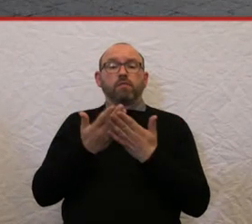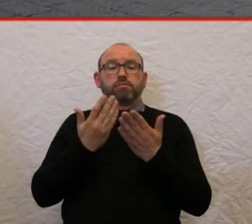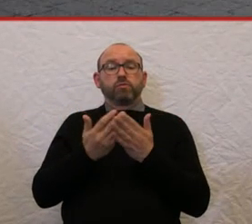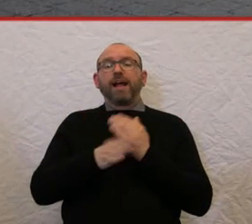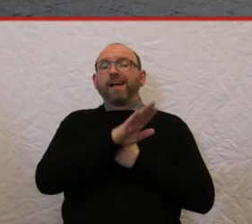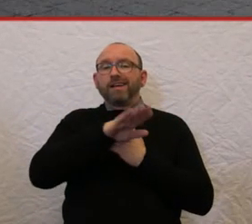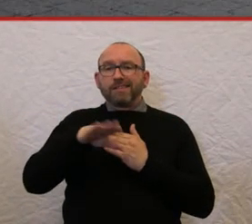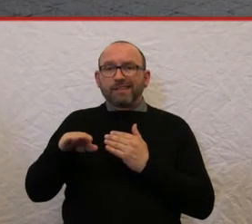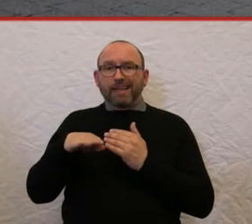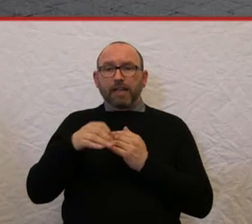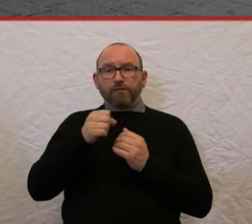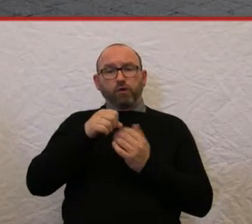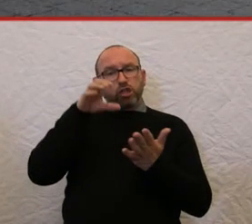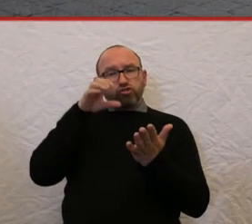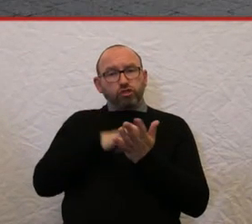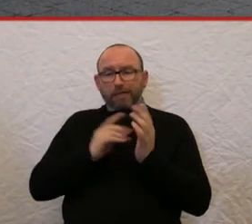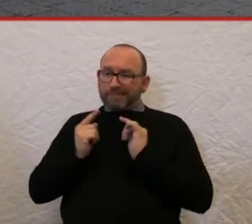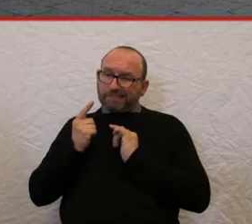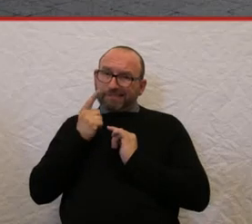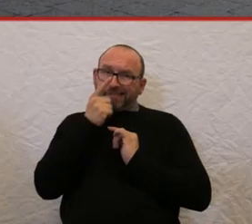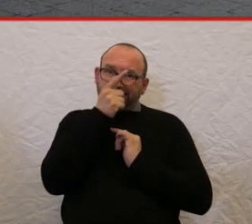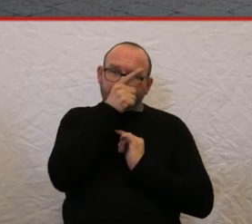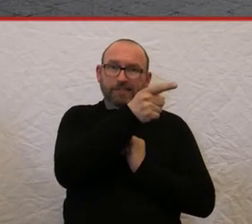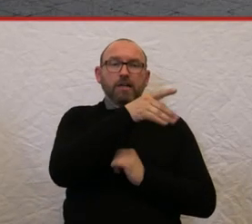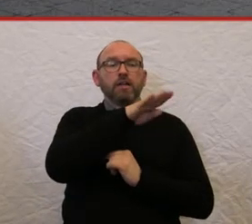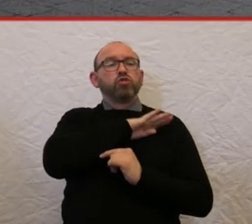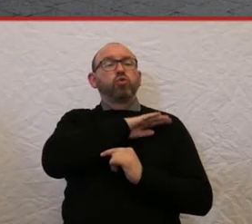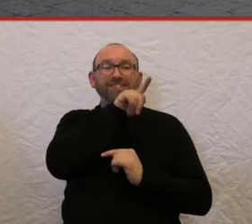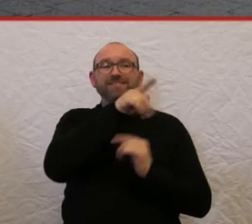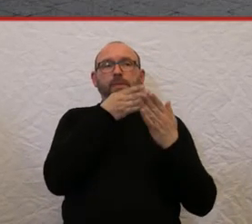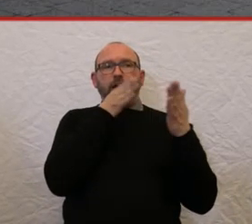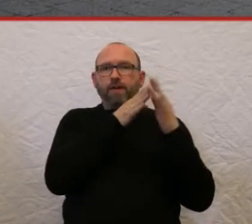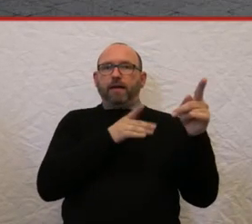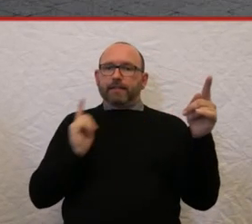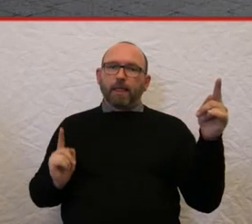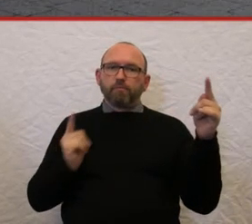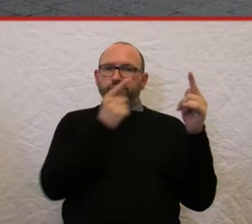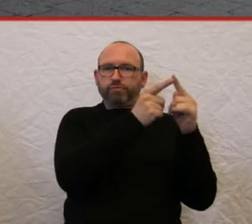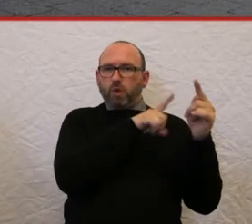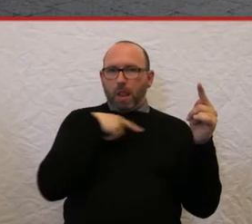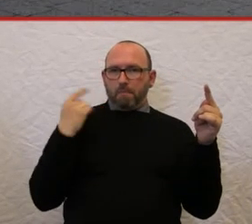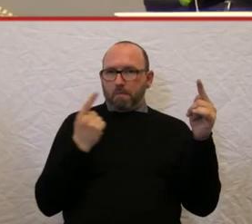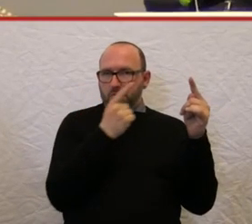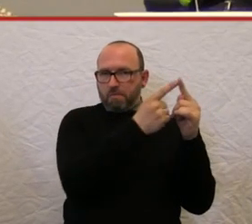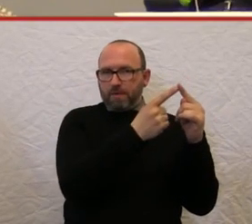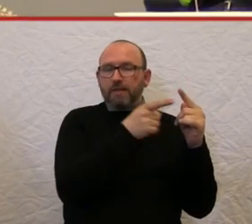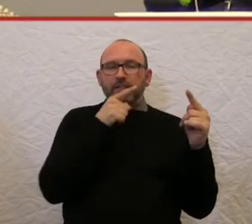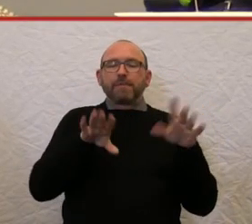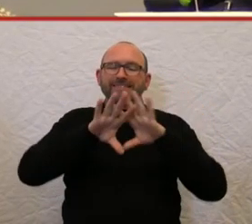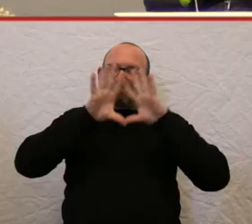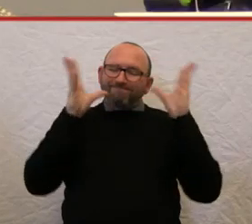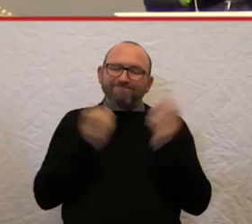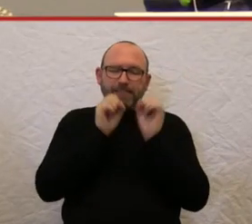kilometerweit durch die Stadt gefahren werden müssen, um zur einzigen barrierefreien Schule zu kommen. Das sind Probleme in diesem ganzen System.